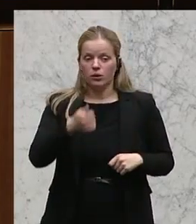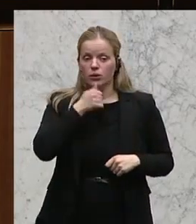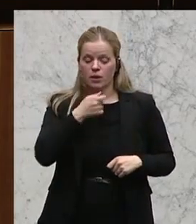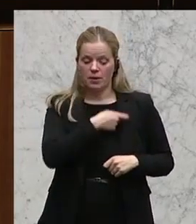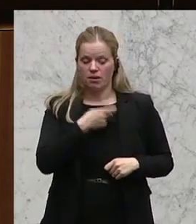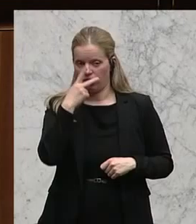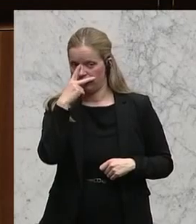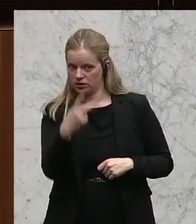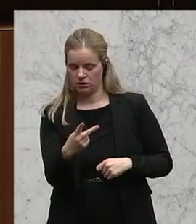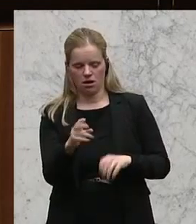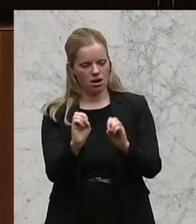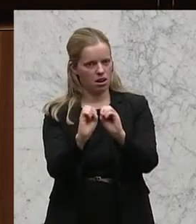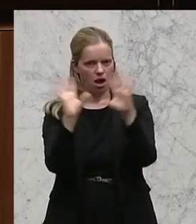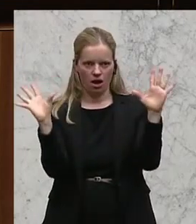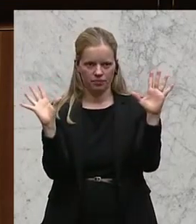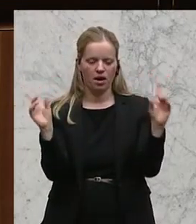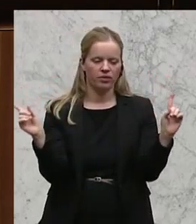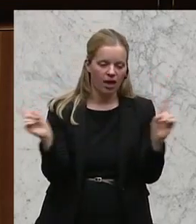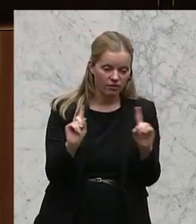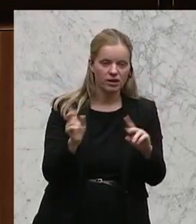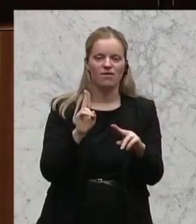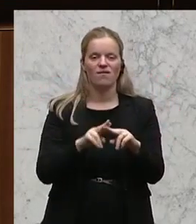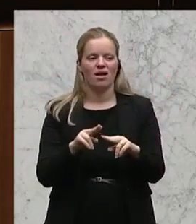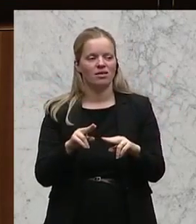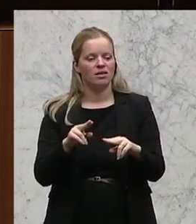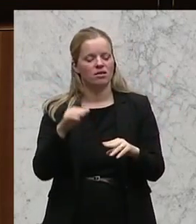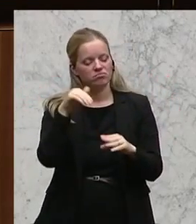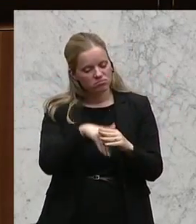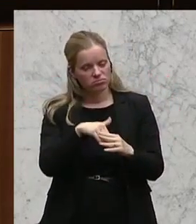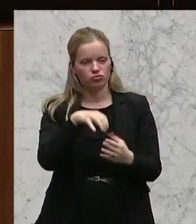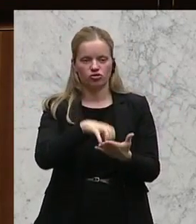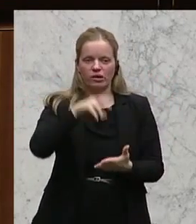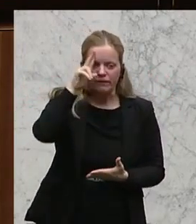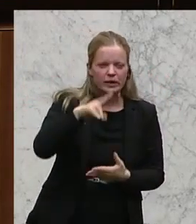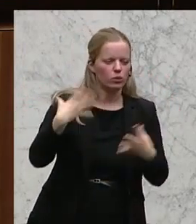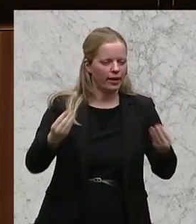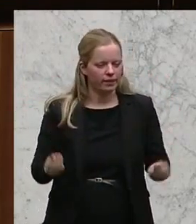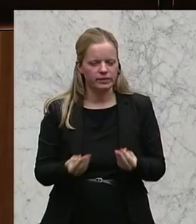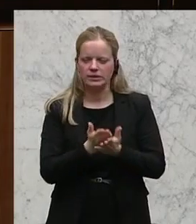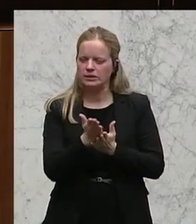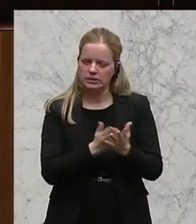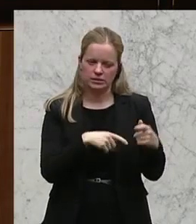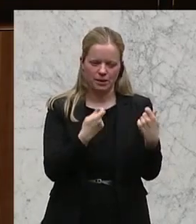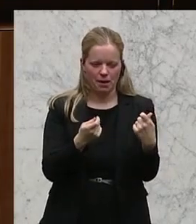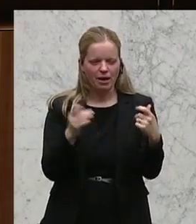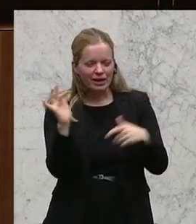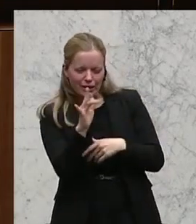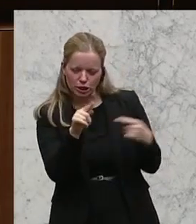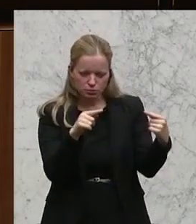es kann und darf nicht sein, dass eine kritische Auseinandersetzung mit der Stadt Wien oder mit dem Dienstgeber durch